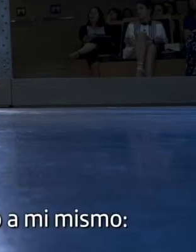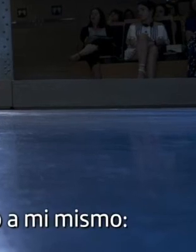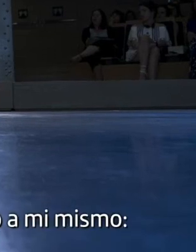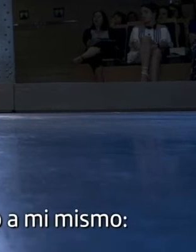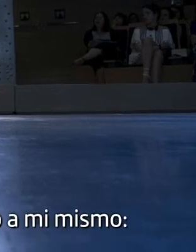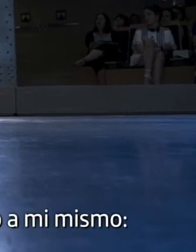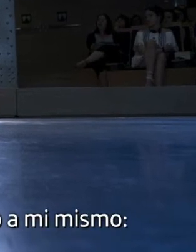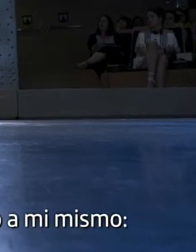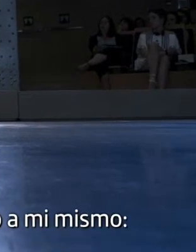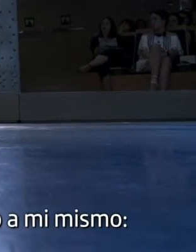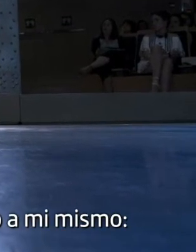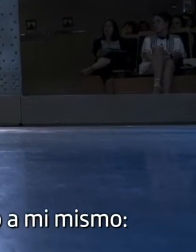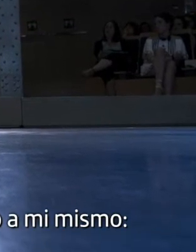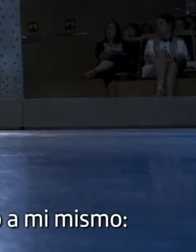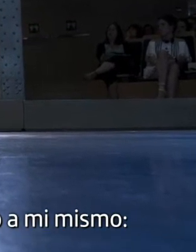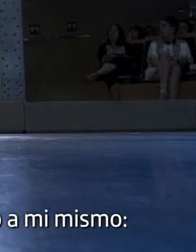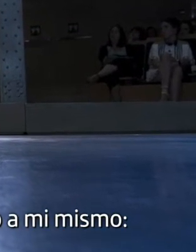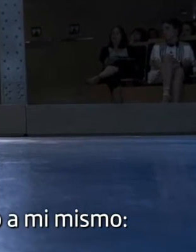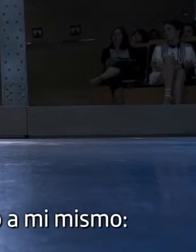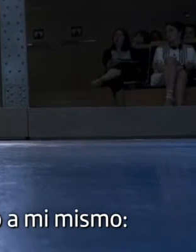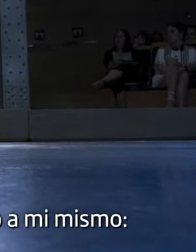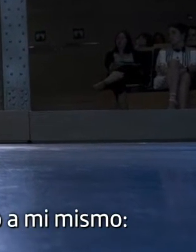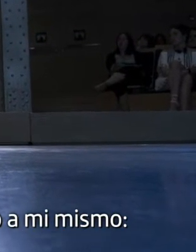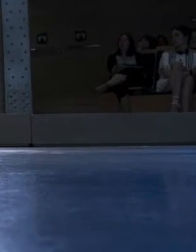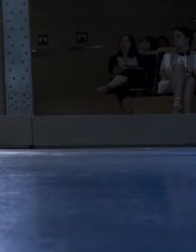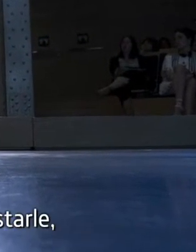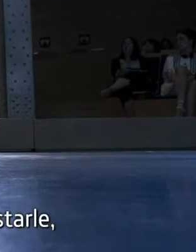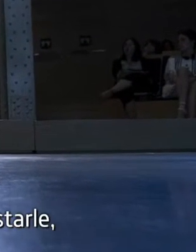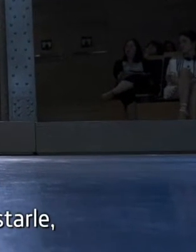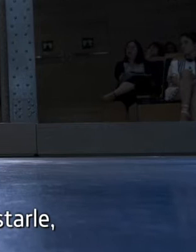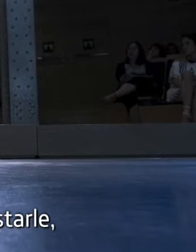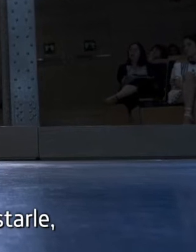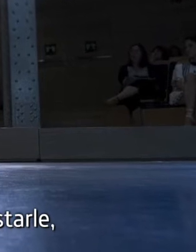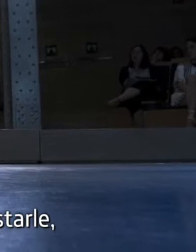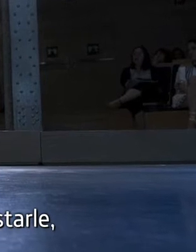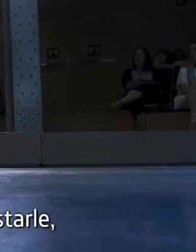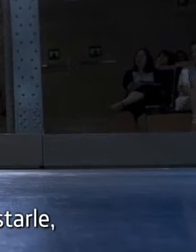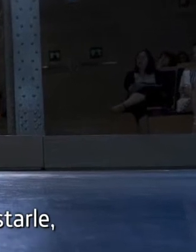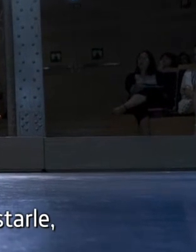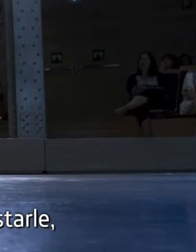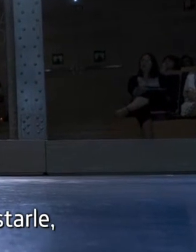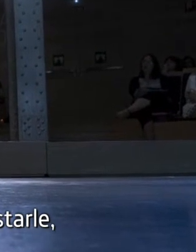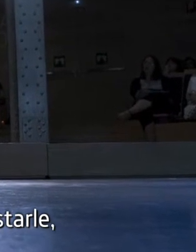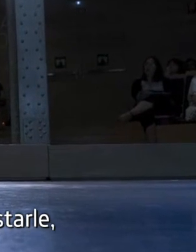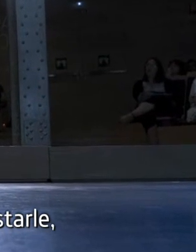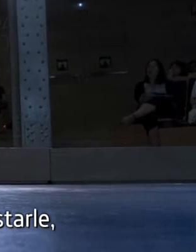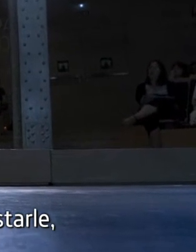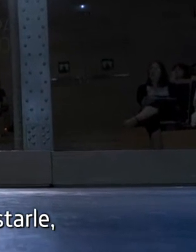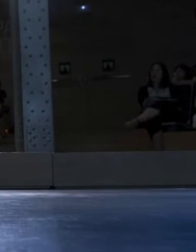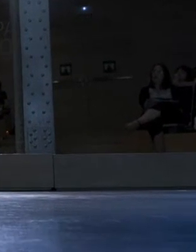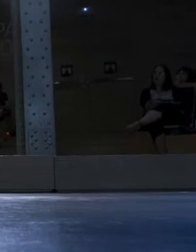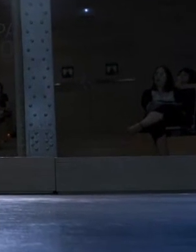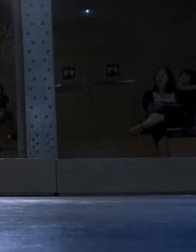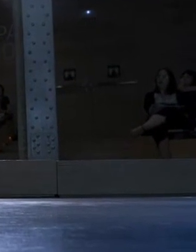Et quand je commence à écrire un livre, je ne pars pas du tout de l'idée de me dire « Ouh là là, il faut que je pense à mon lecteur, il faut que je lui plaise,